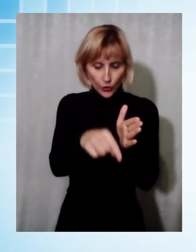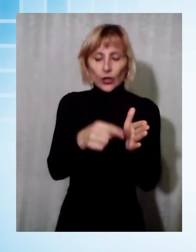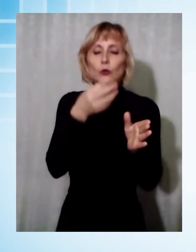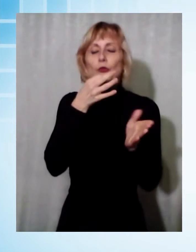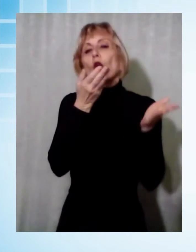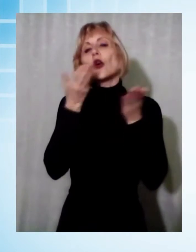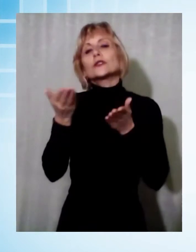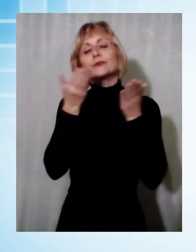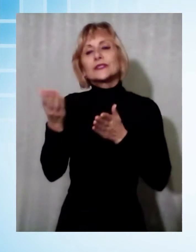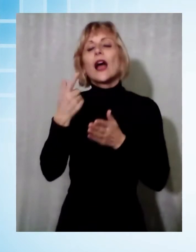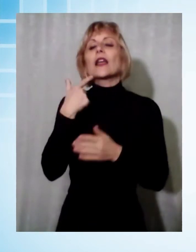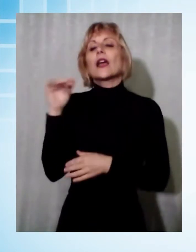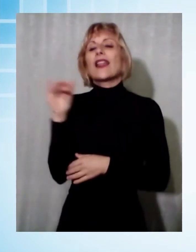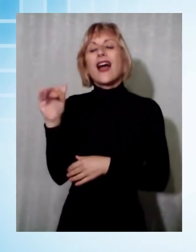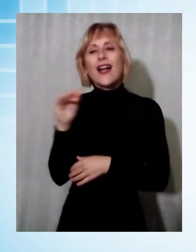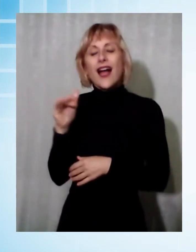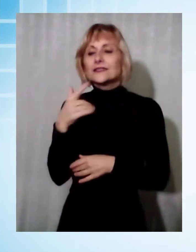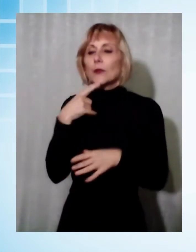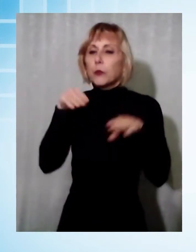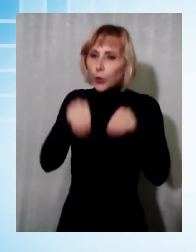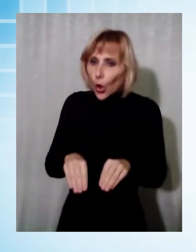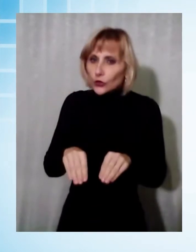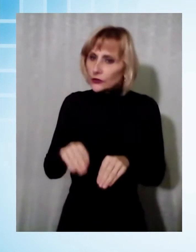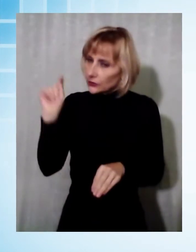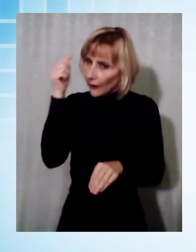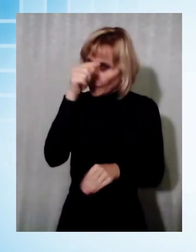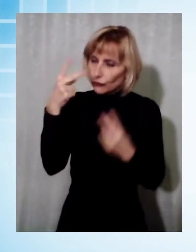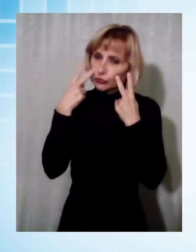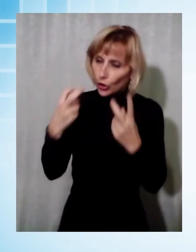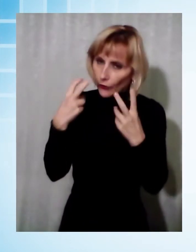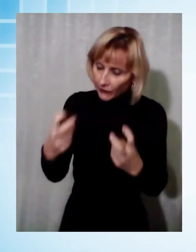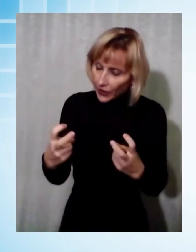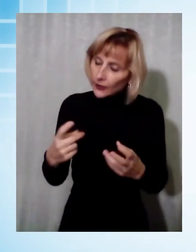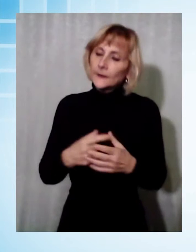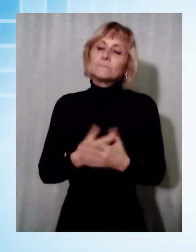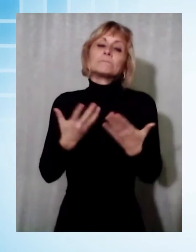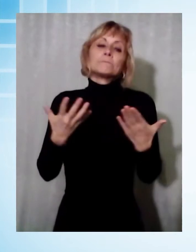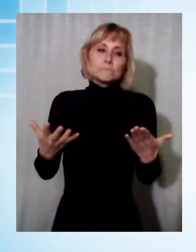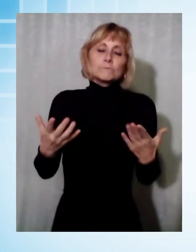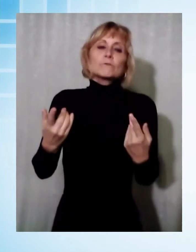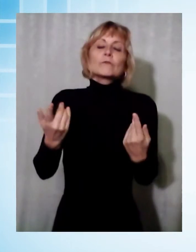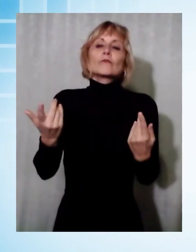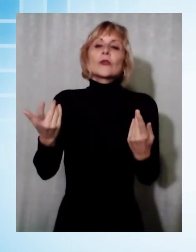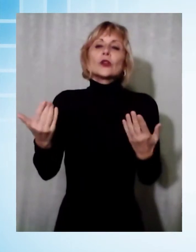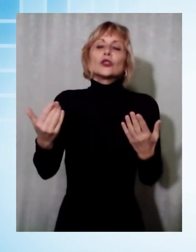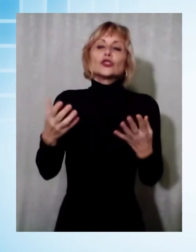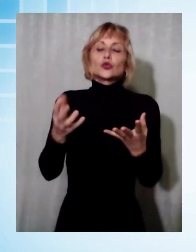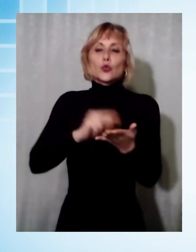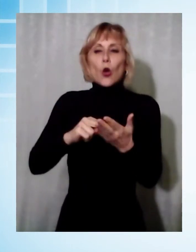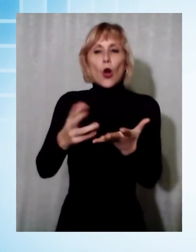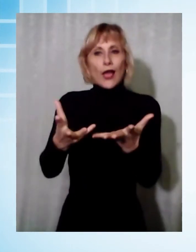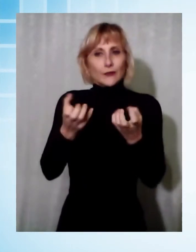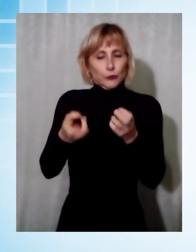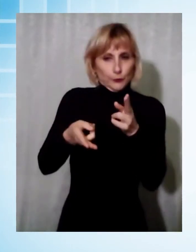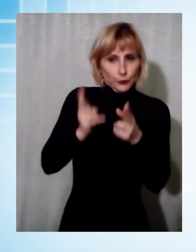trovano posto nella scuola media di Alto Pascio e quindi con una scuola più attrattiva, una scuola più grande, una